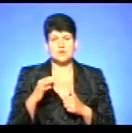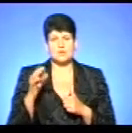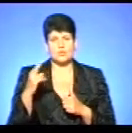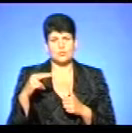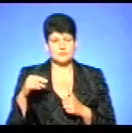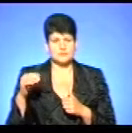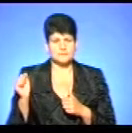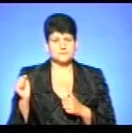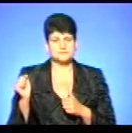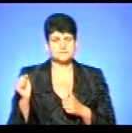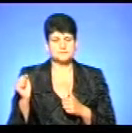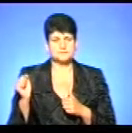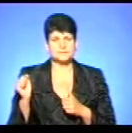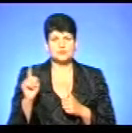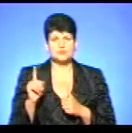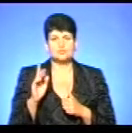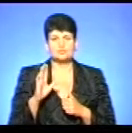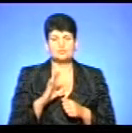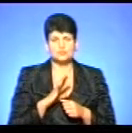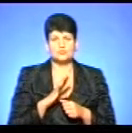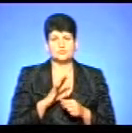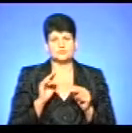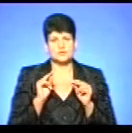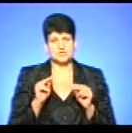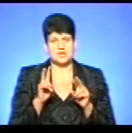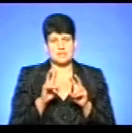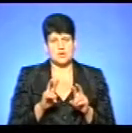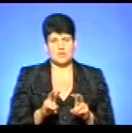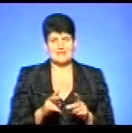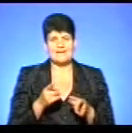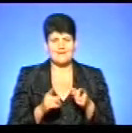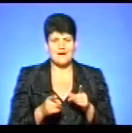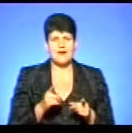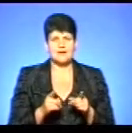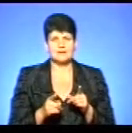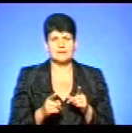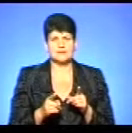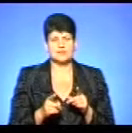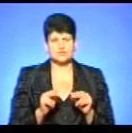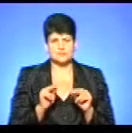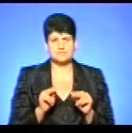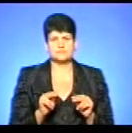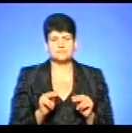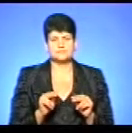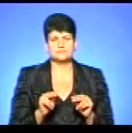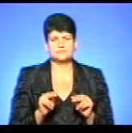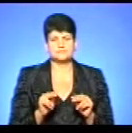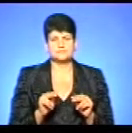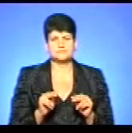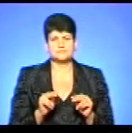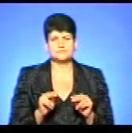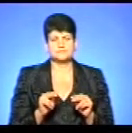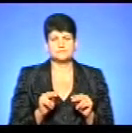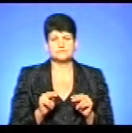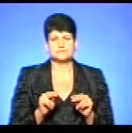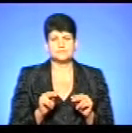департамент соціального захисту, щоб був об'єктивний розгляд. Тобто реальний, справедливий, відвертий і